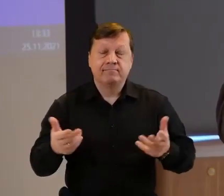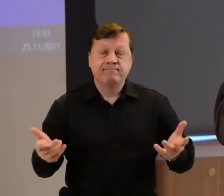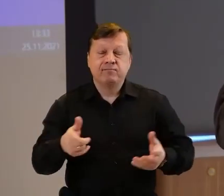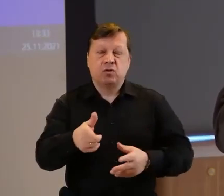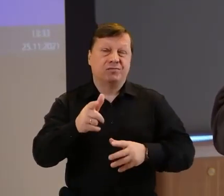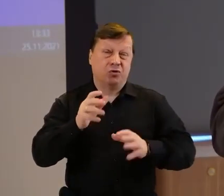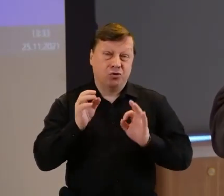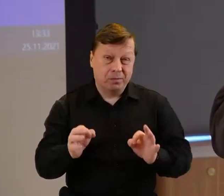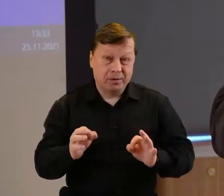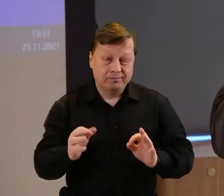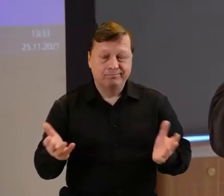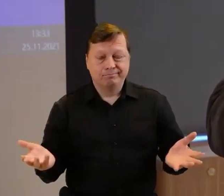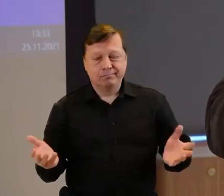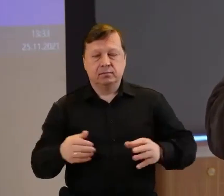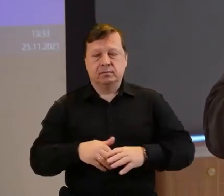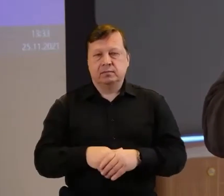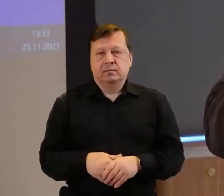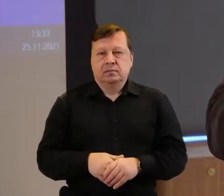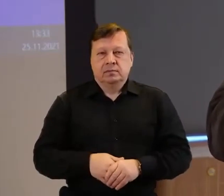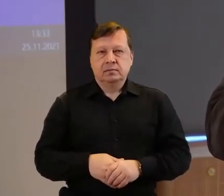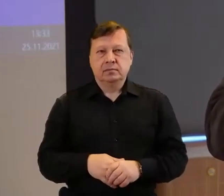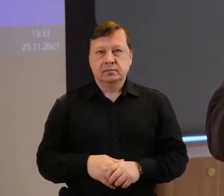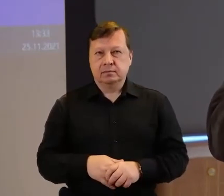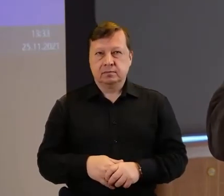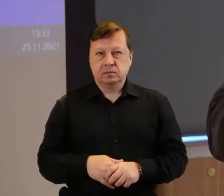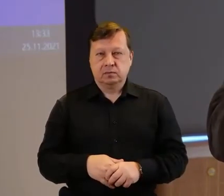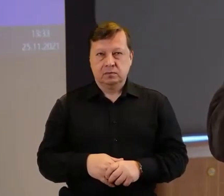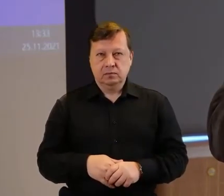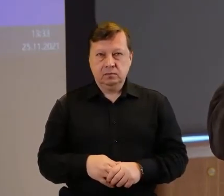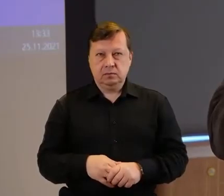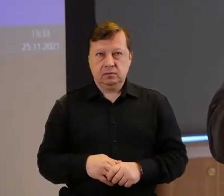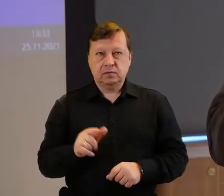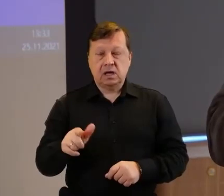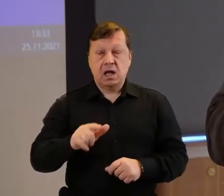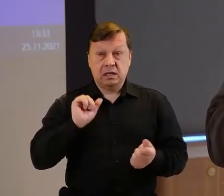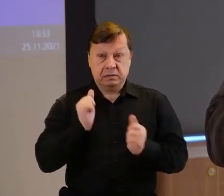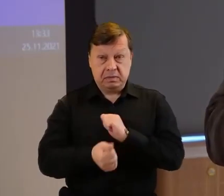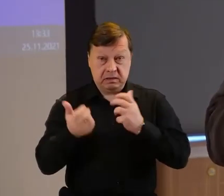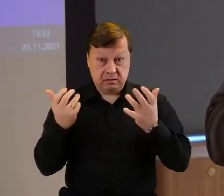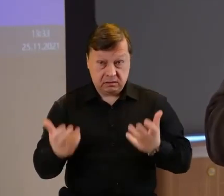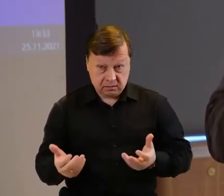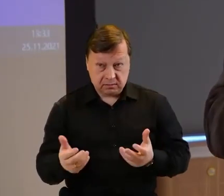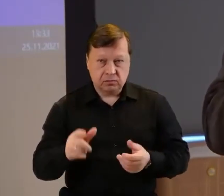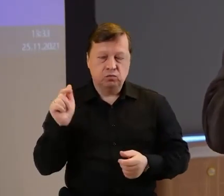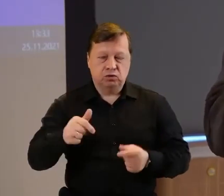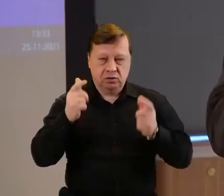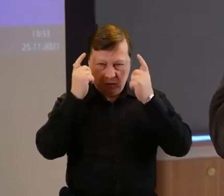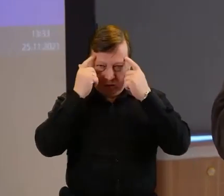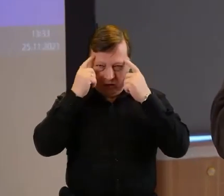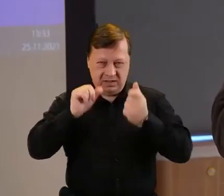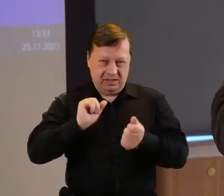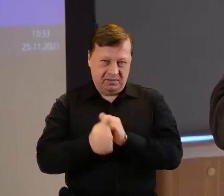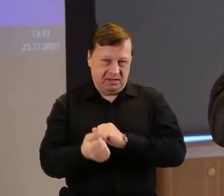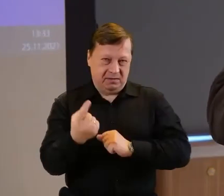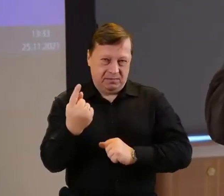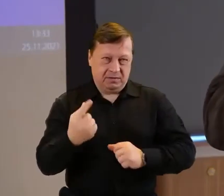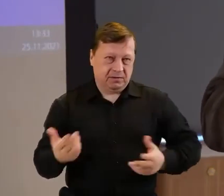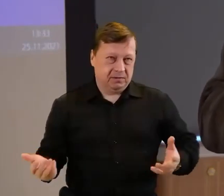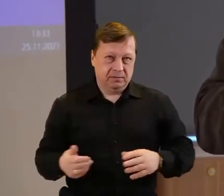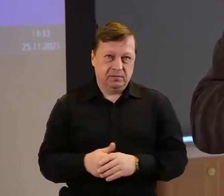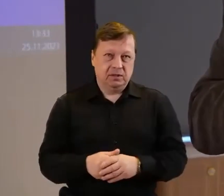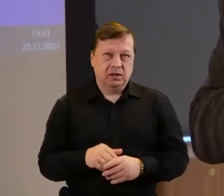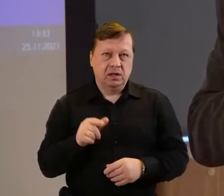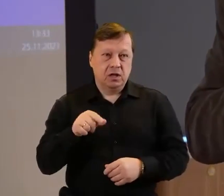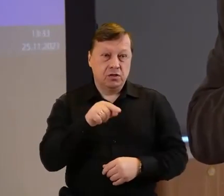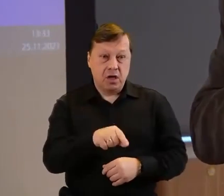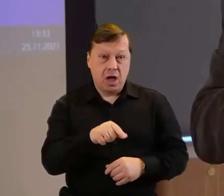też sektor i zmiana, jeżeli może przyjść, to musi przyjść od świadomości. Musimy zdać sobie sprawę, że tak jak jest